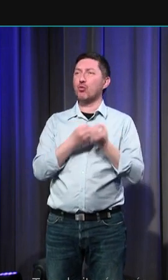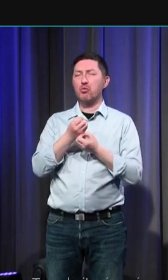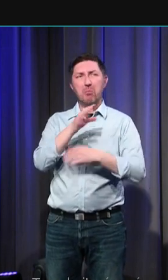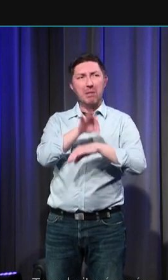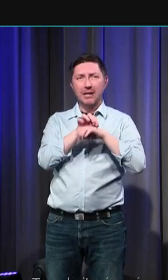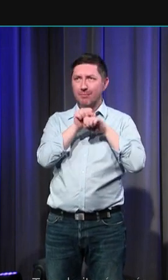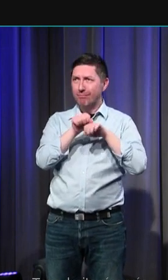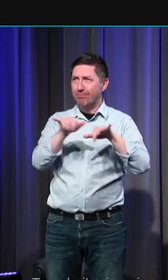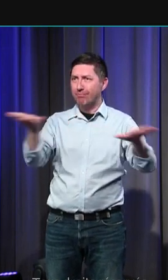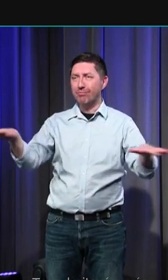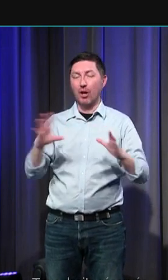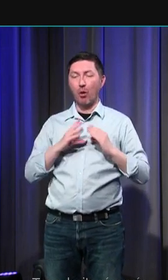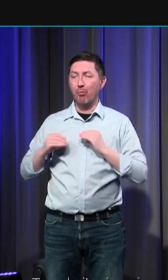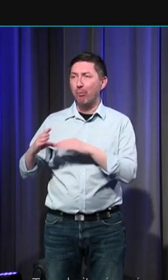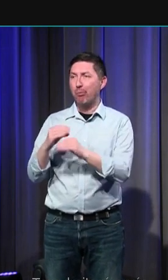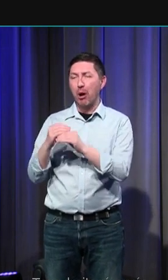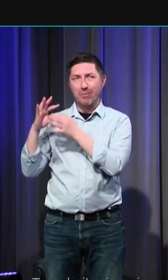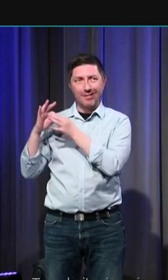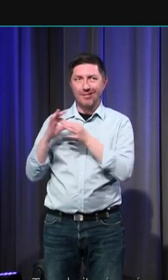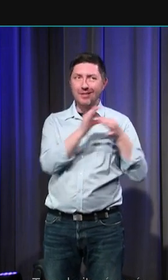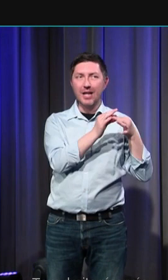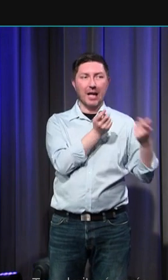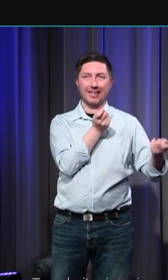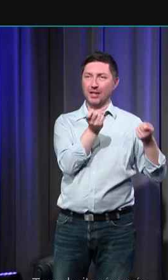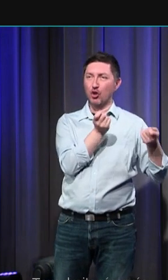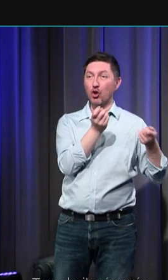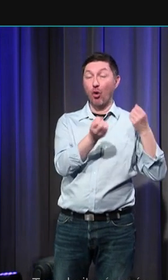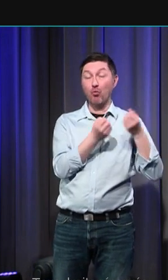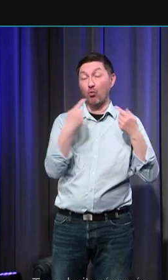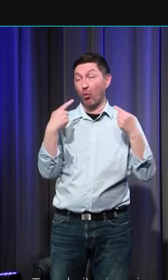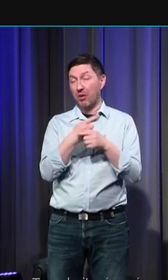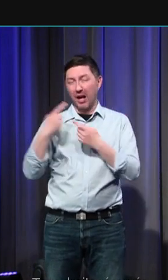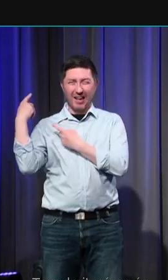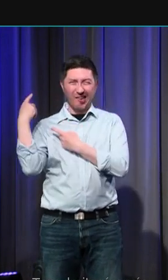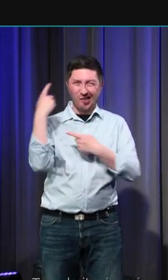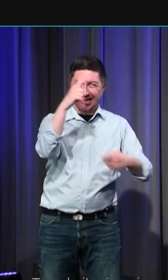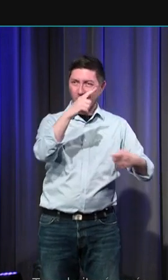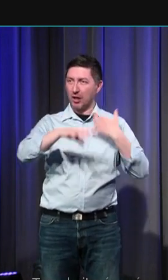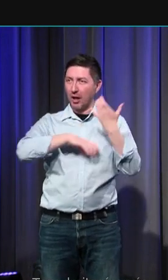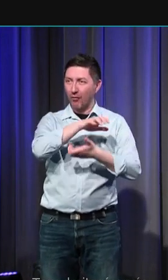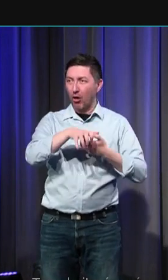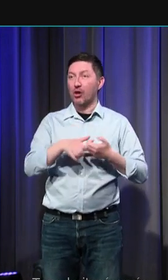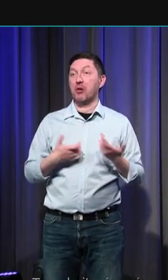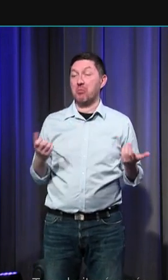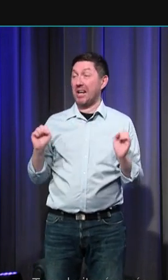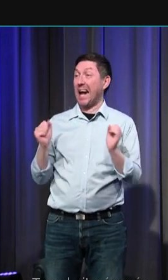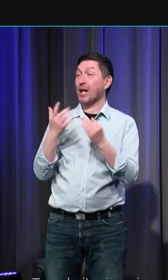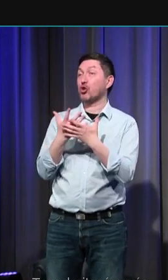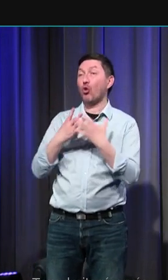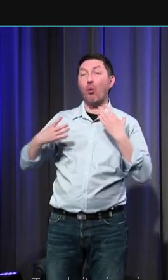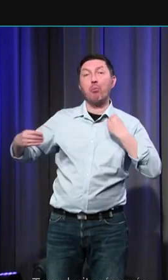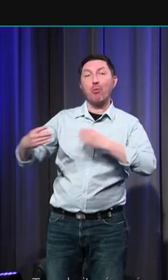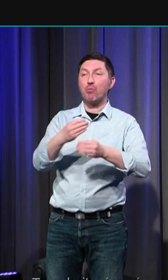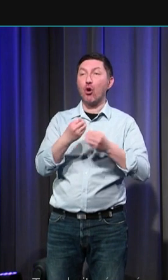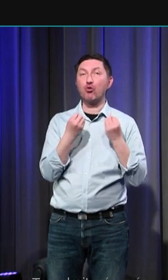communion entre le peuple et ses dirigeants ou au contraire qu'elles portent la révolte les émotions du peuple sont le plus souvent rendues par